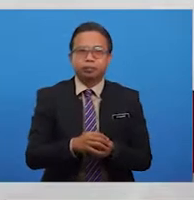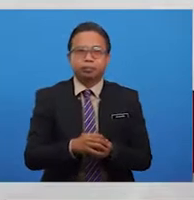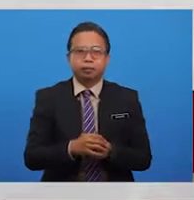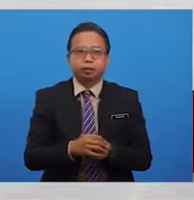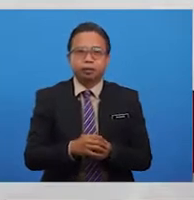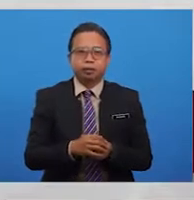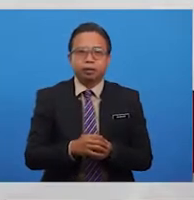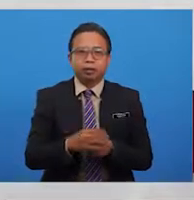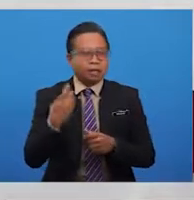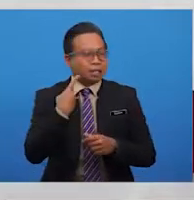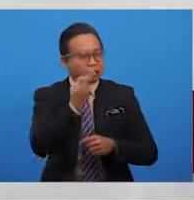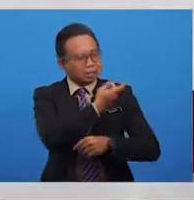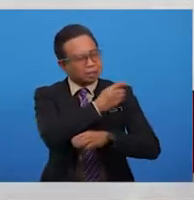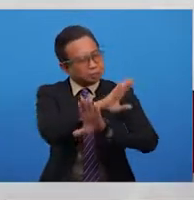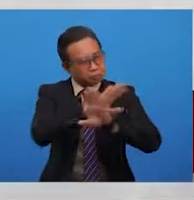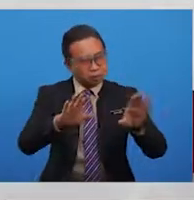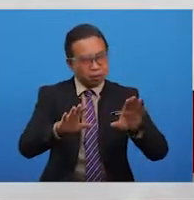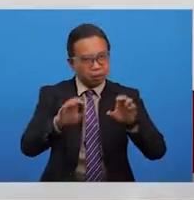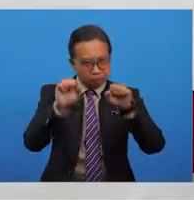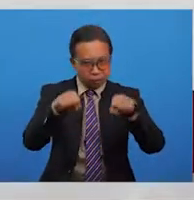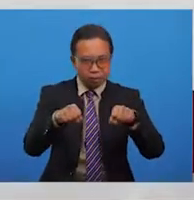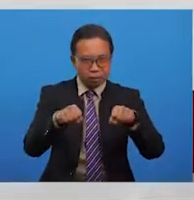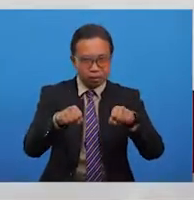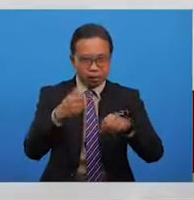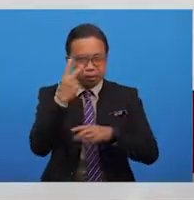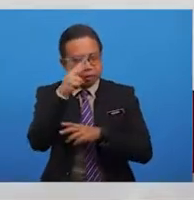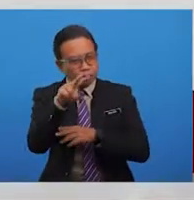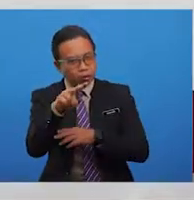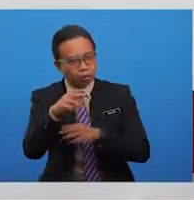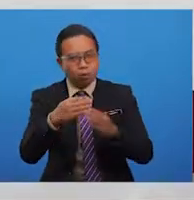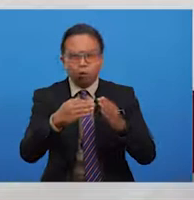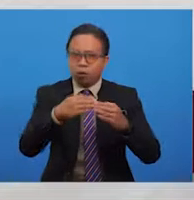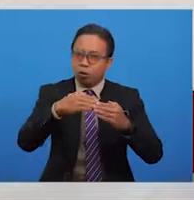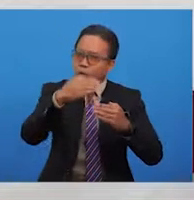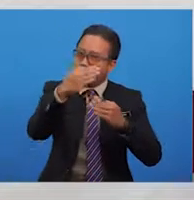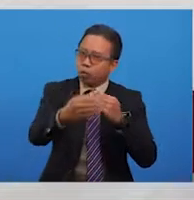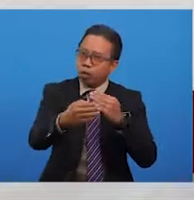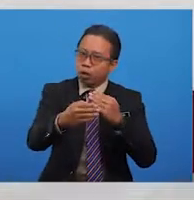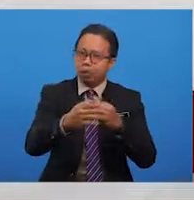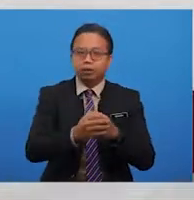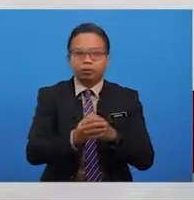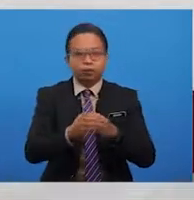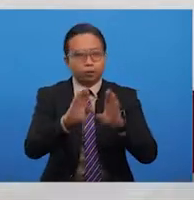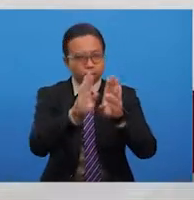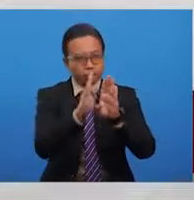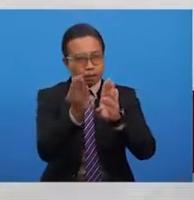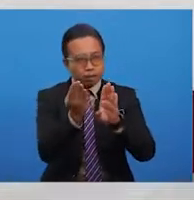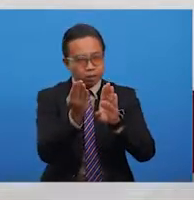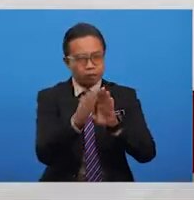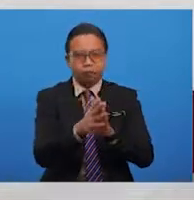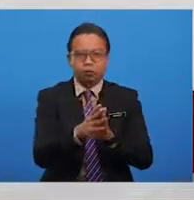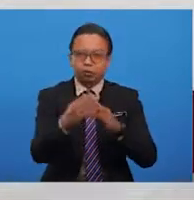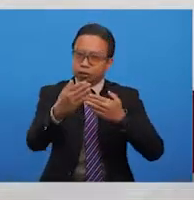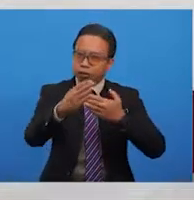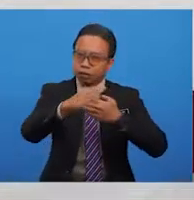Memang kita tidak sempat menjenguk keluar jendela sewaktu